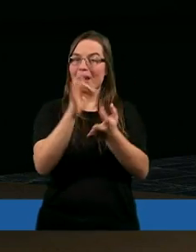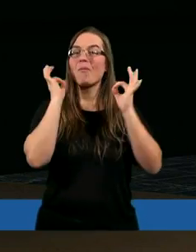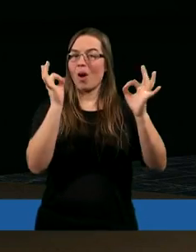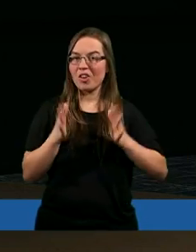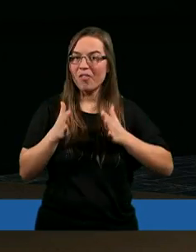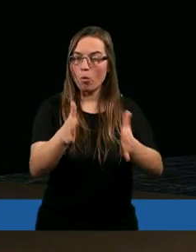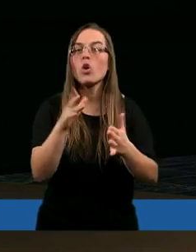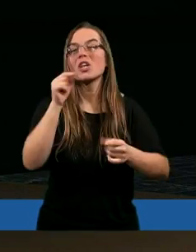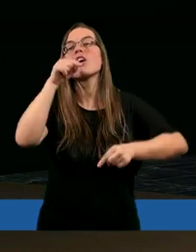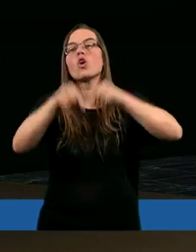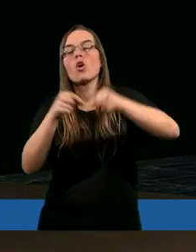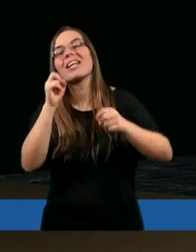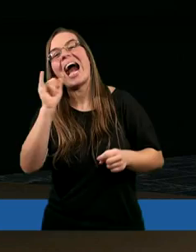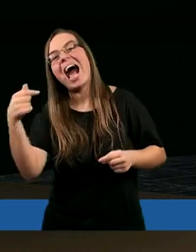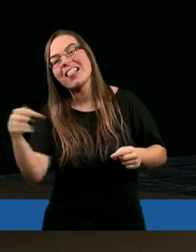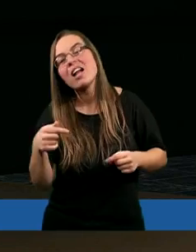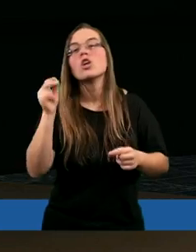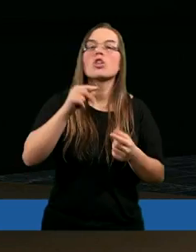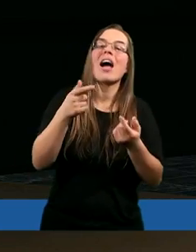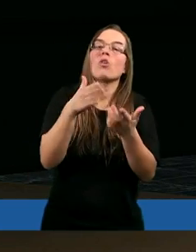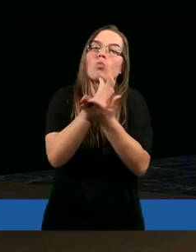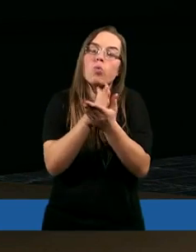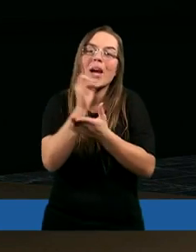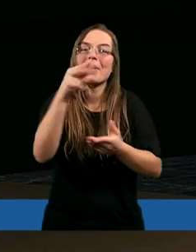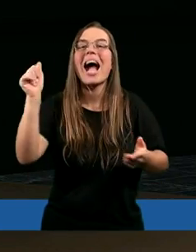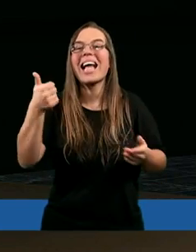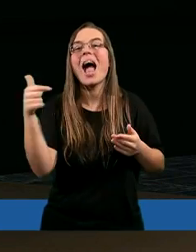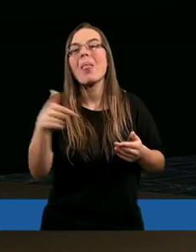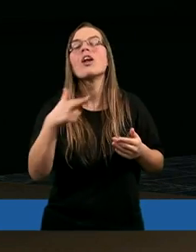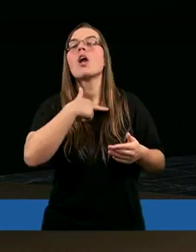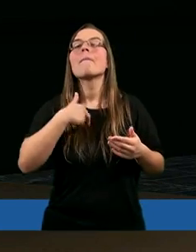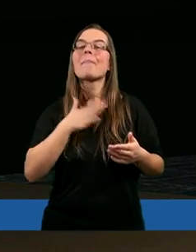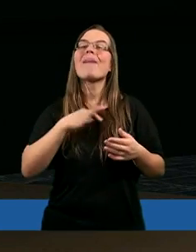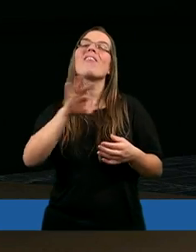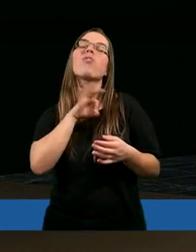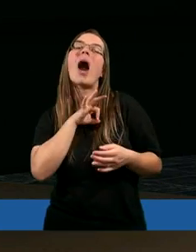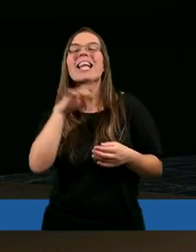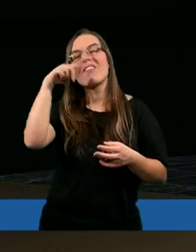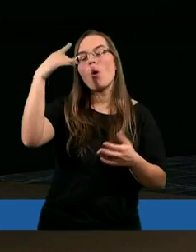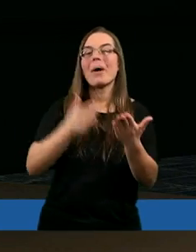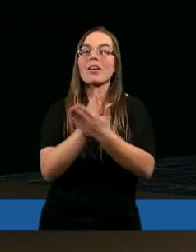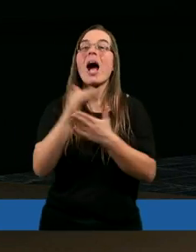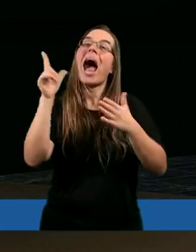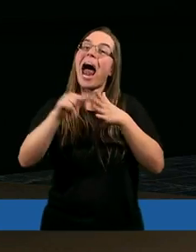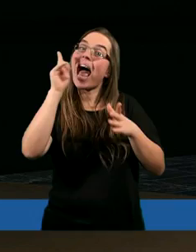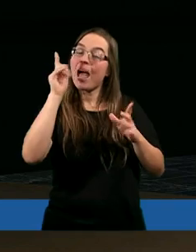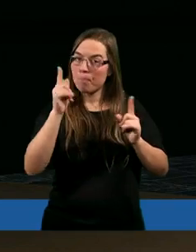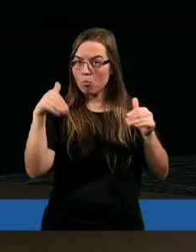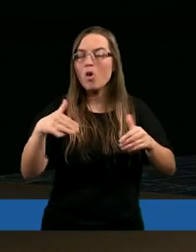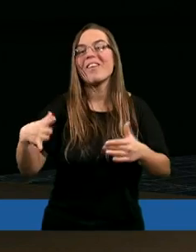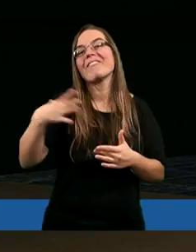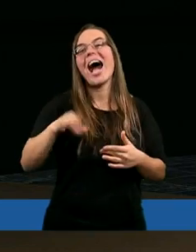drogą, kroczymy tak jak należy, służymy tak jak należy, mamy własne wyobrażenie służby, jednak może warto się